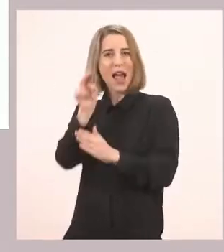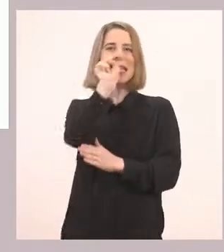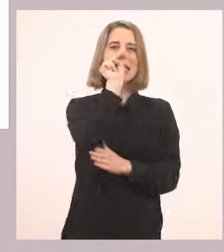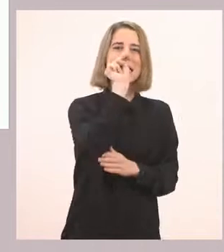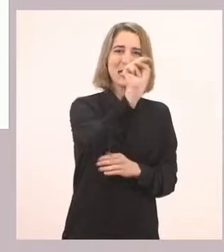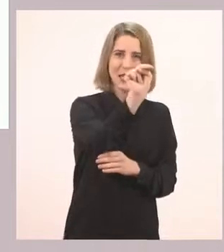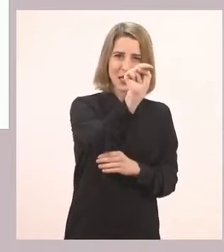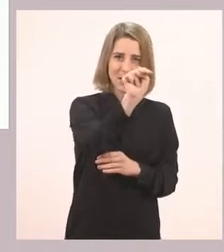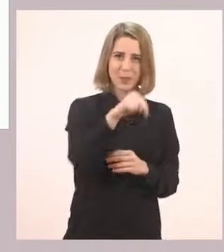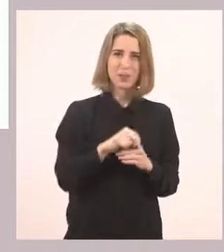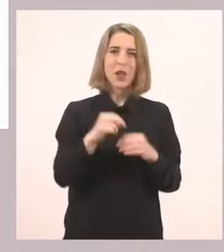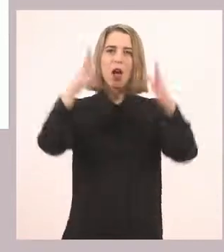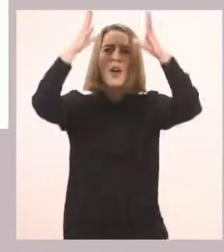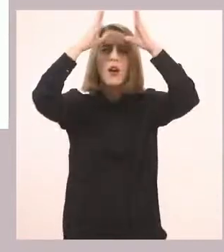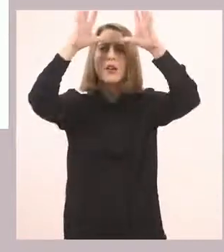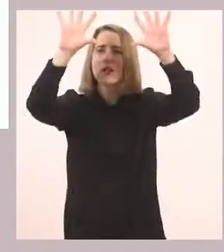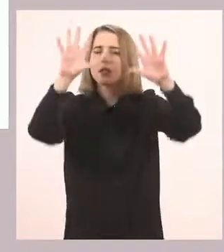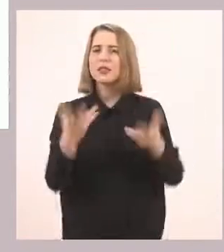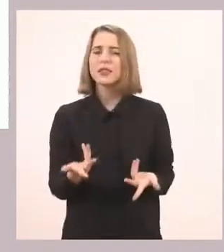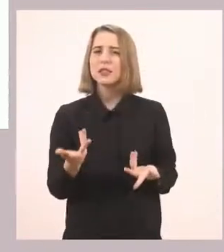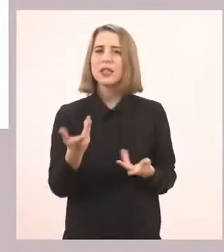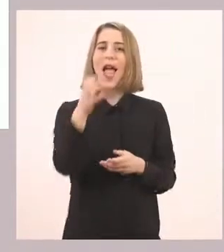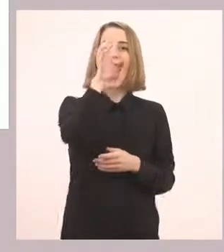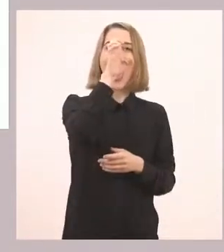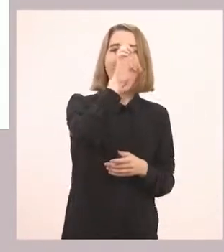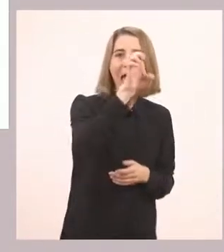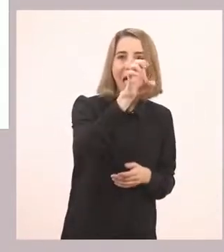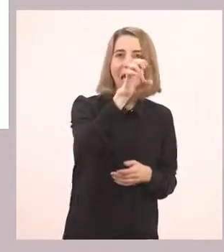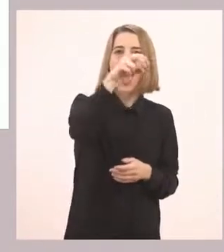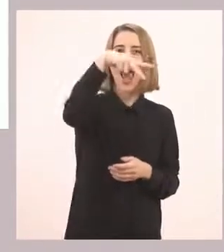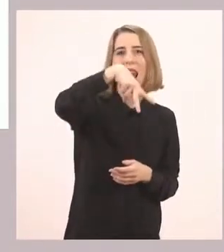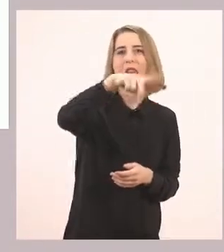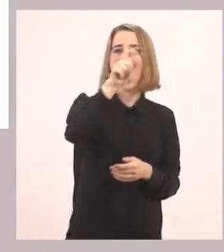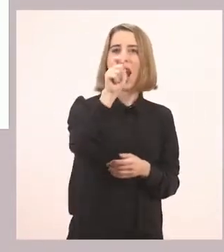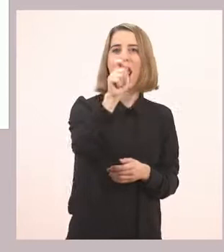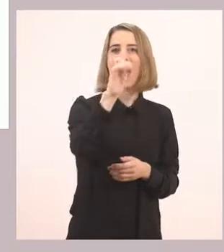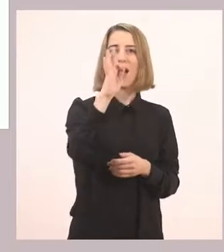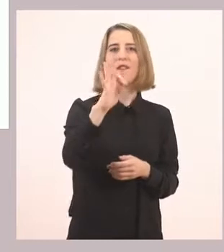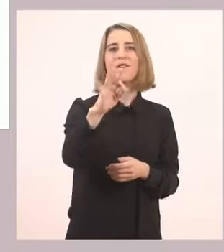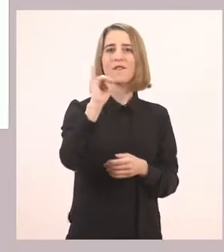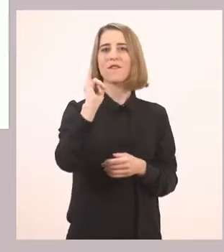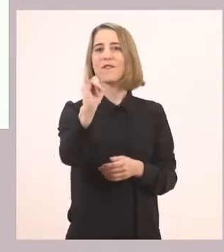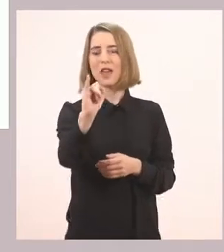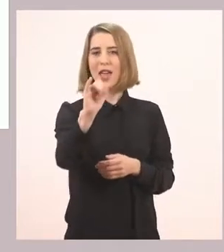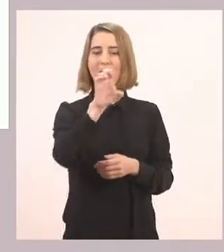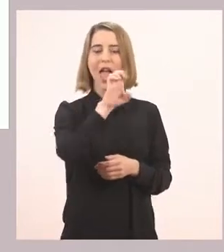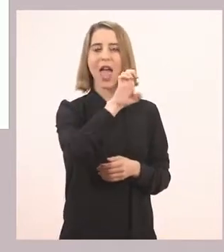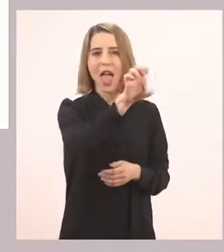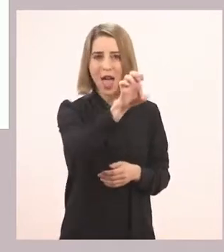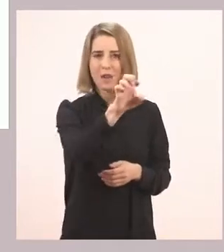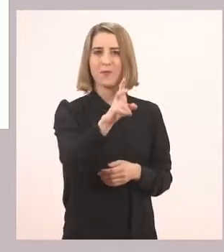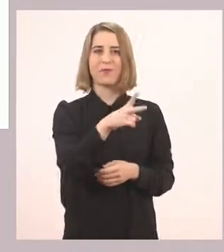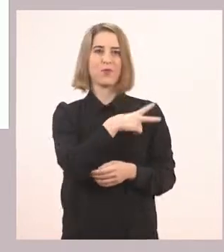Επόμενο, ένα ελάφι. Για να ακούσω από τι ξεκινάει. Ελάφι. Ε.